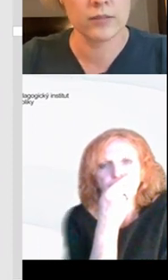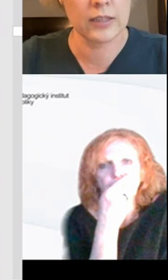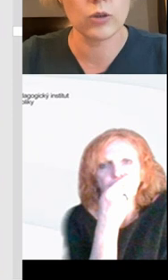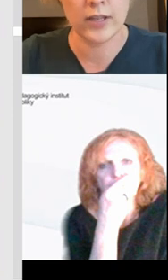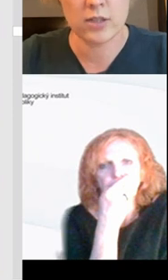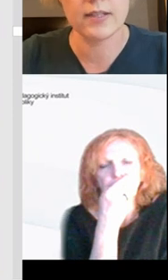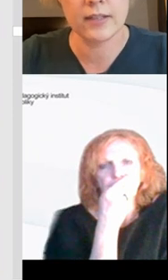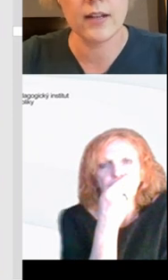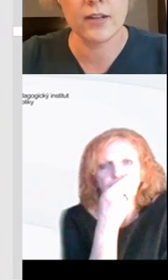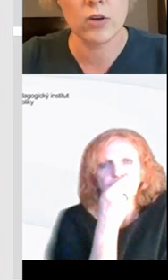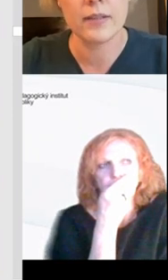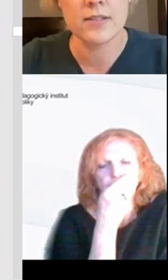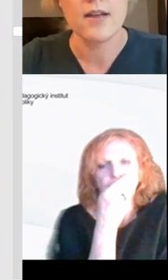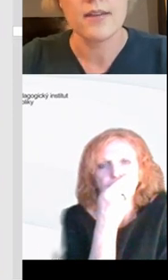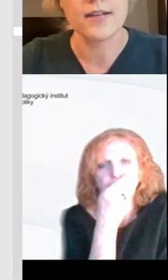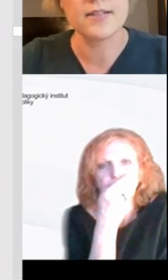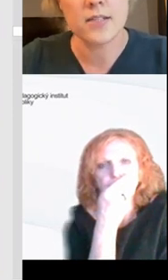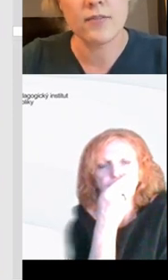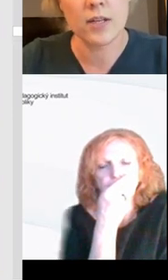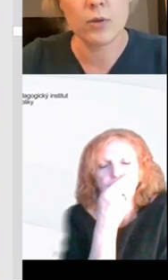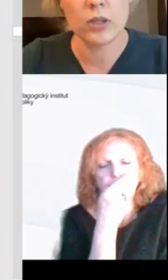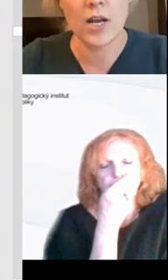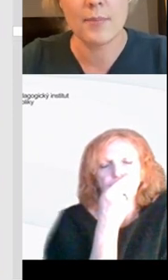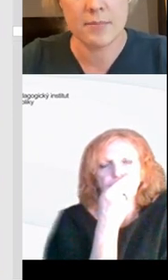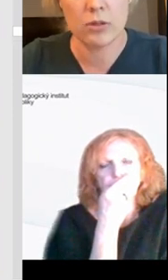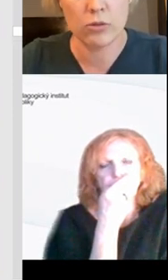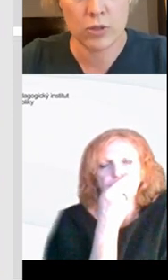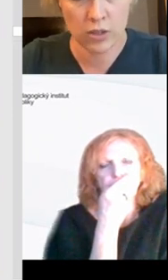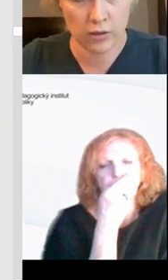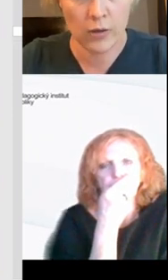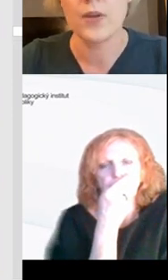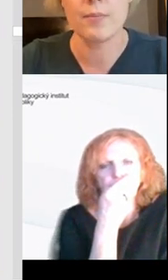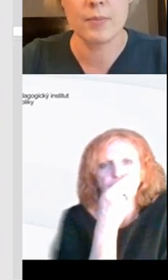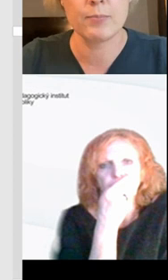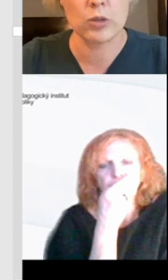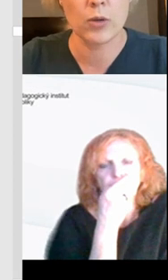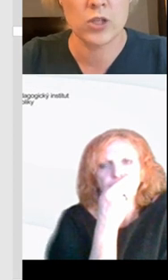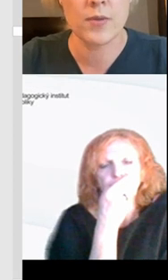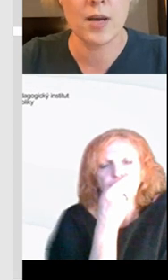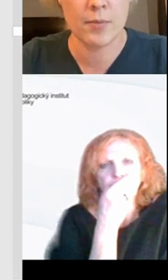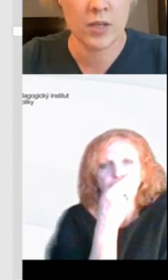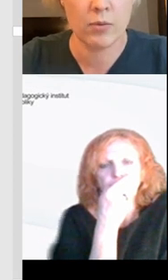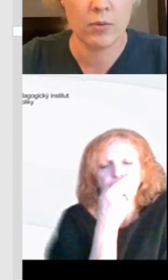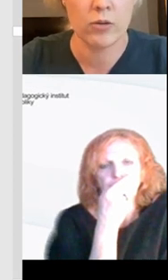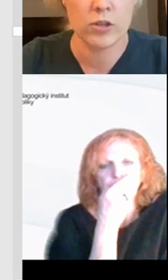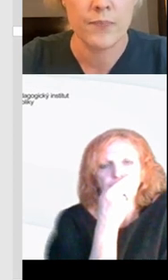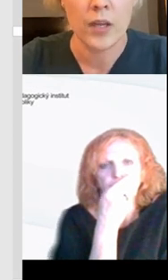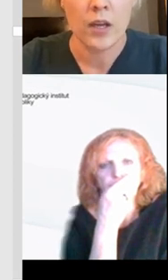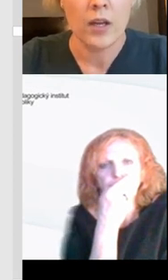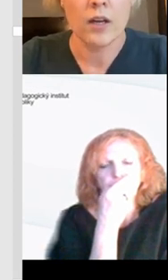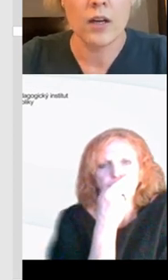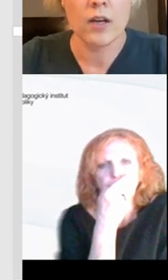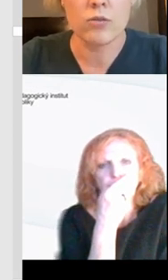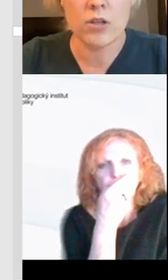ten monitor. I to je třeba digitální kompetence. Jak si nastavit ten monitor, aby se mi to dobře četlo, aby mi přitom bylo příjemně, aby mě nebolely